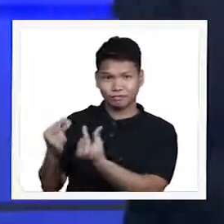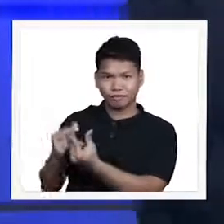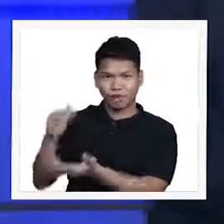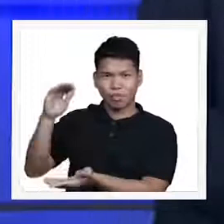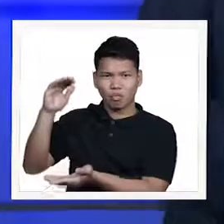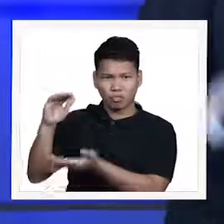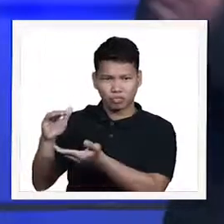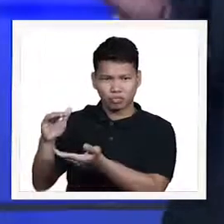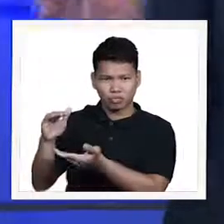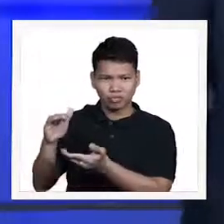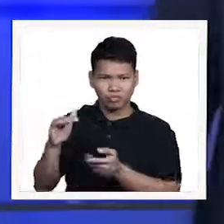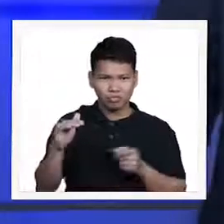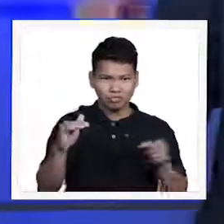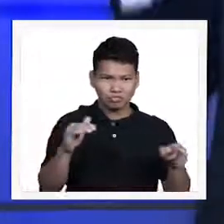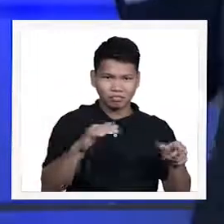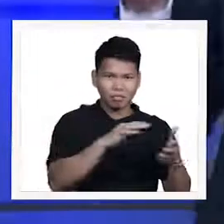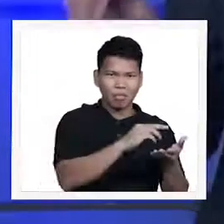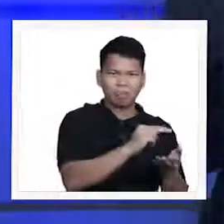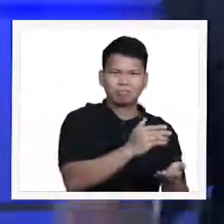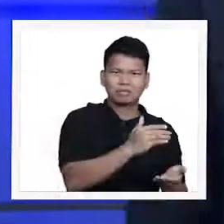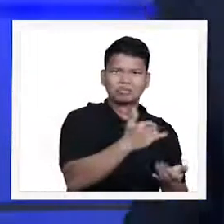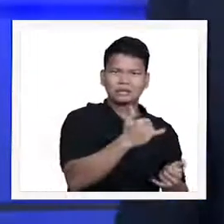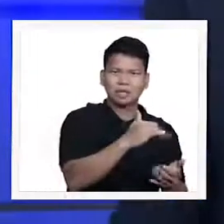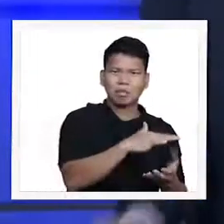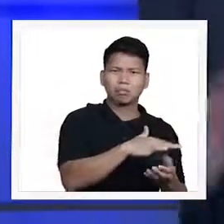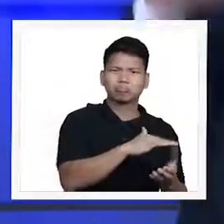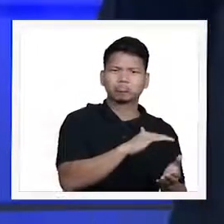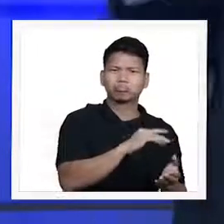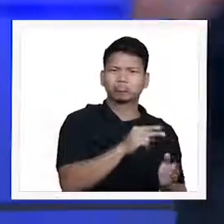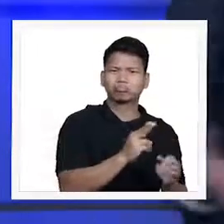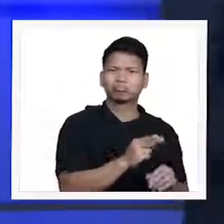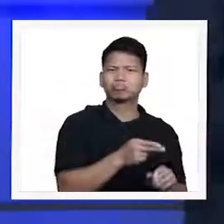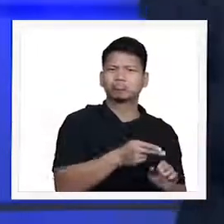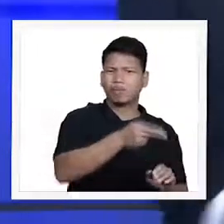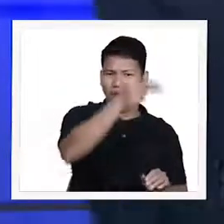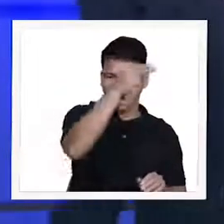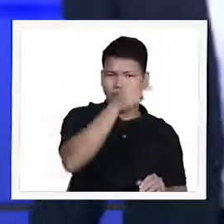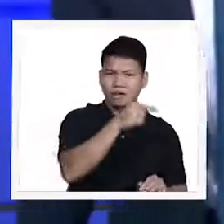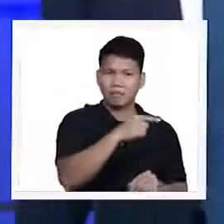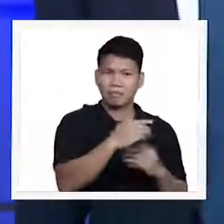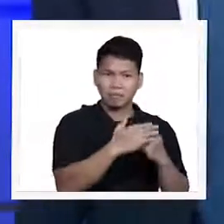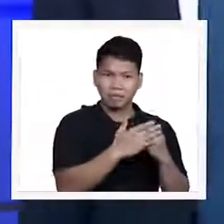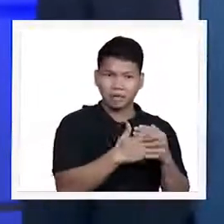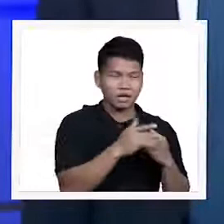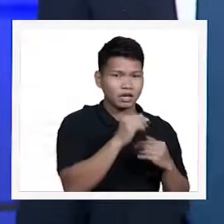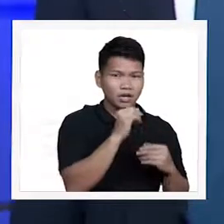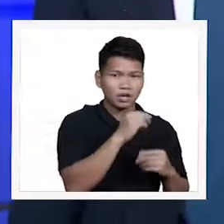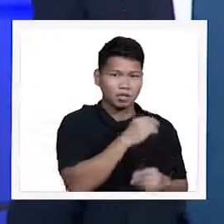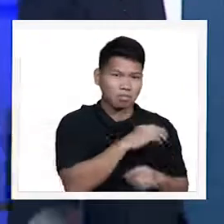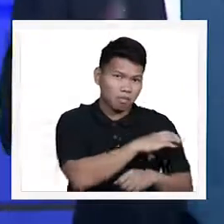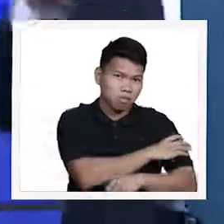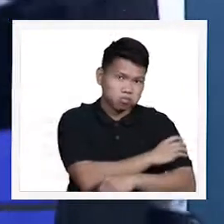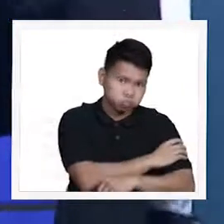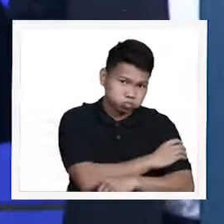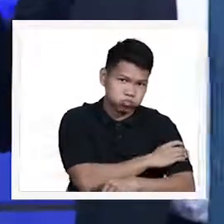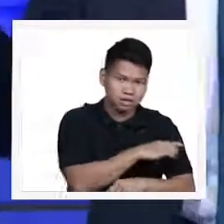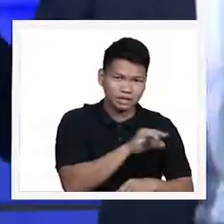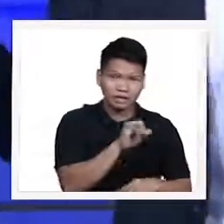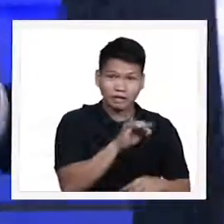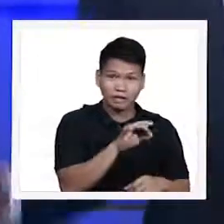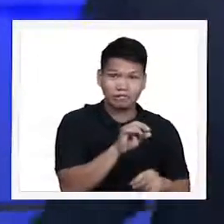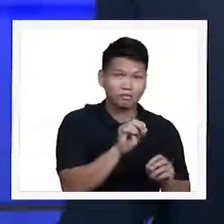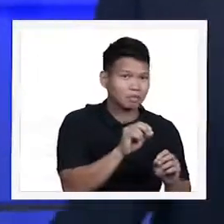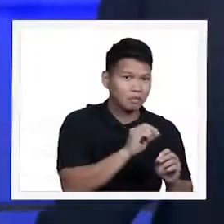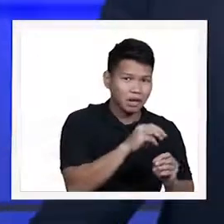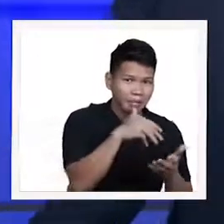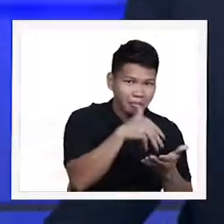pressure than those who did not pray or did not study the Bible. So mga minamahal